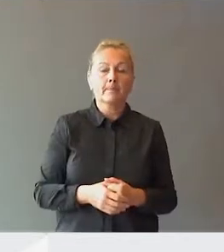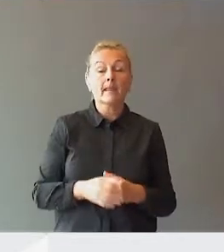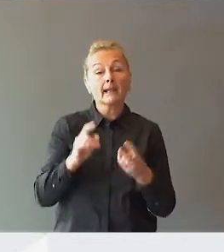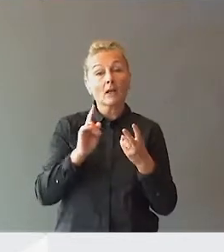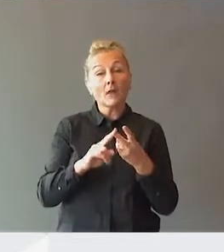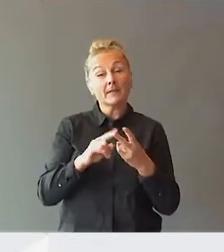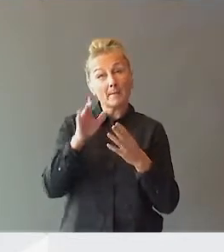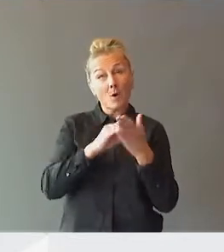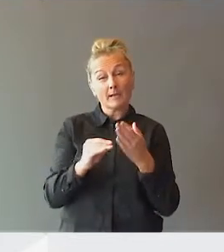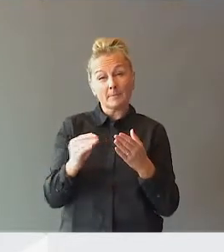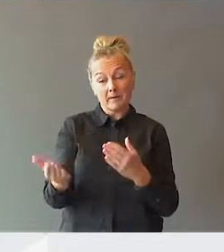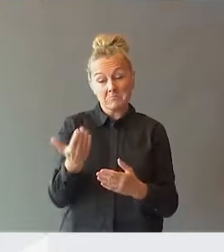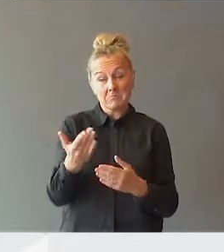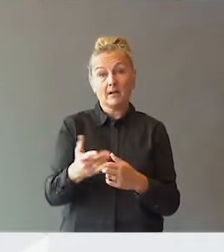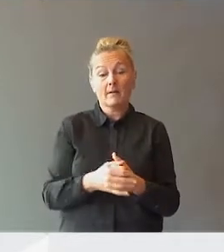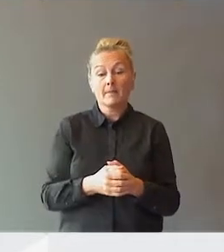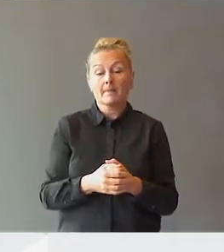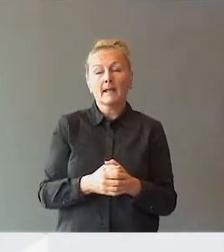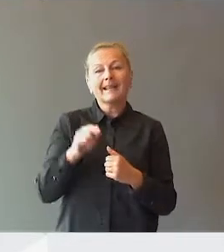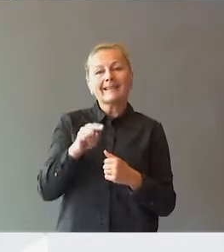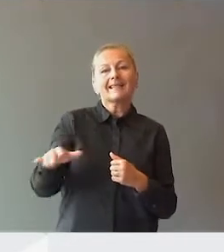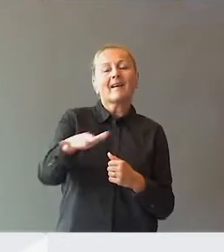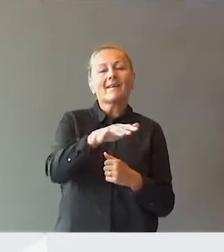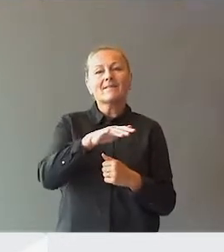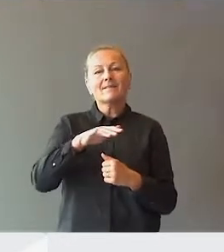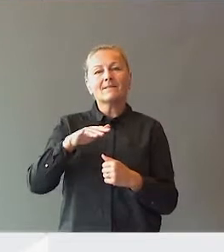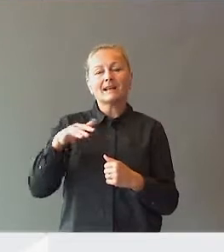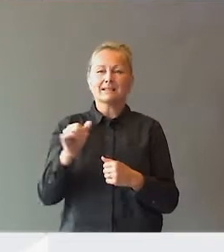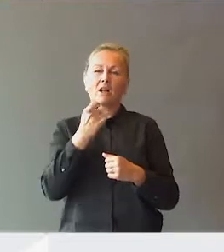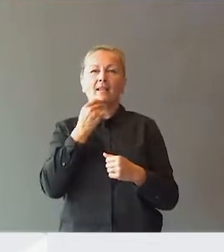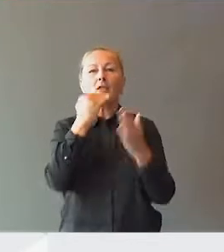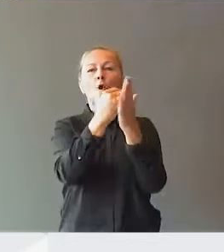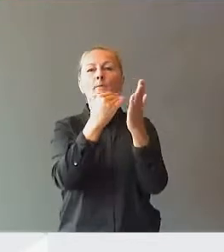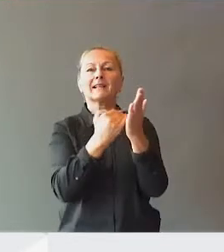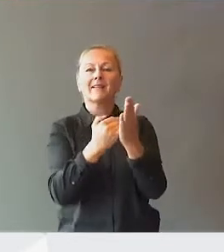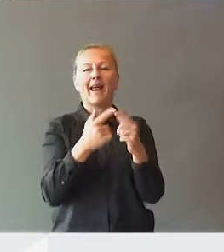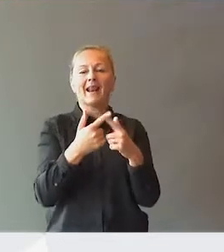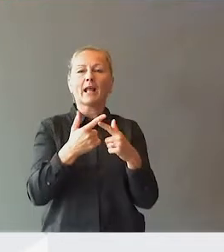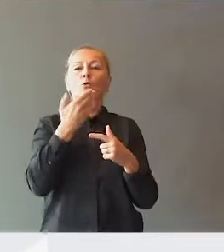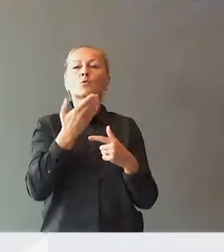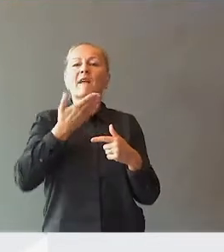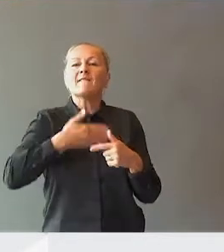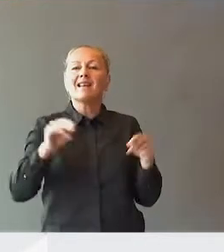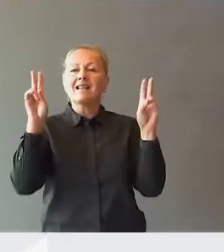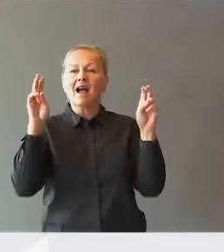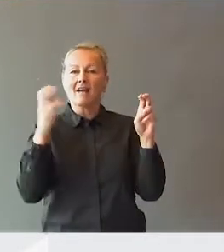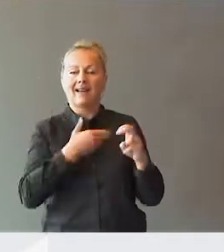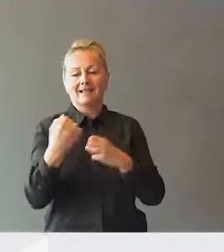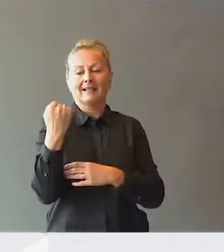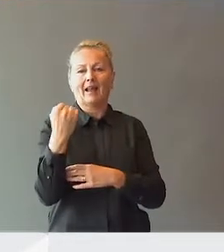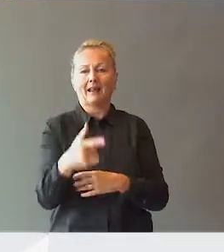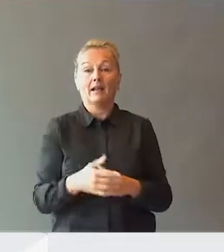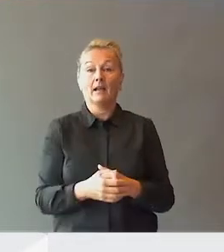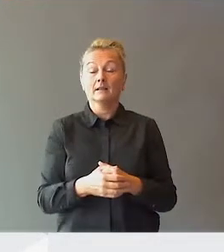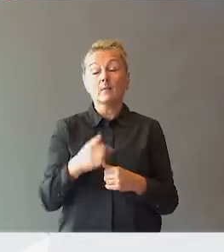andre poeng som jeg vil trekke frem, det er jo at i dette feltet så er kallet normativ eller den gode vilje veldig sterk. Det man da kunne